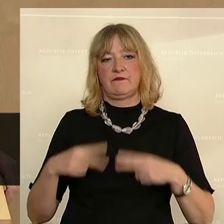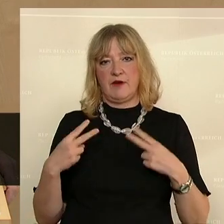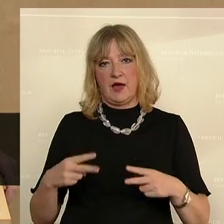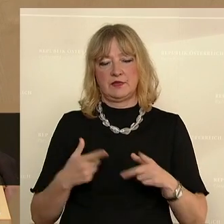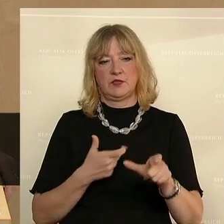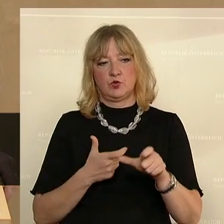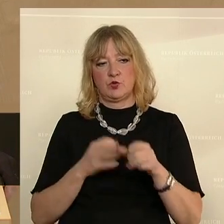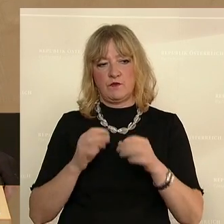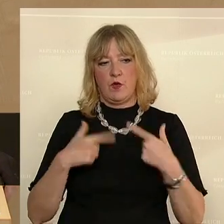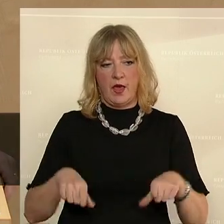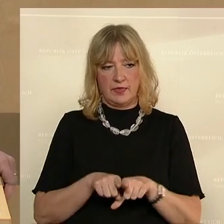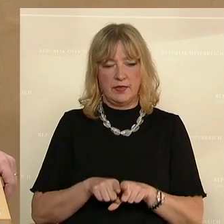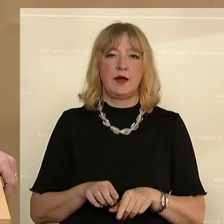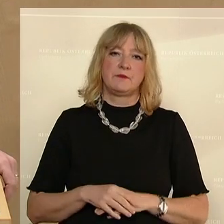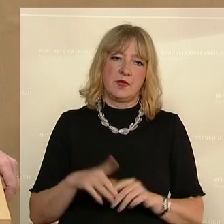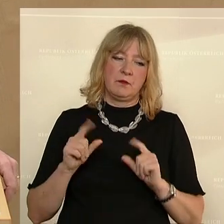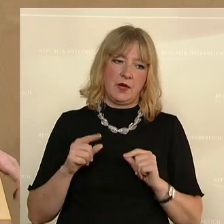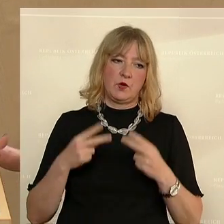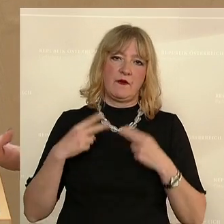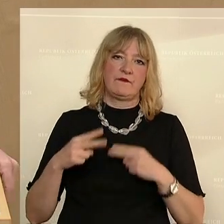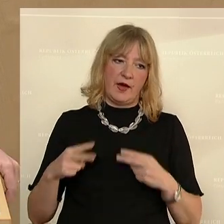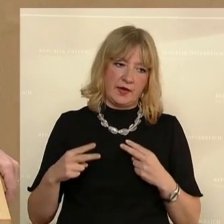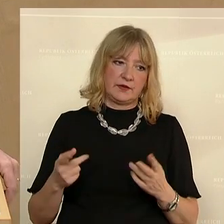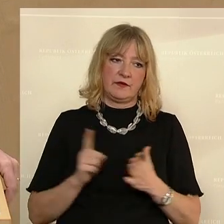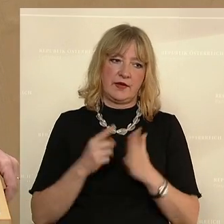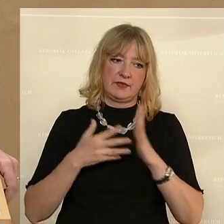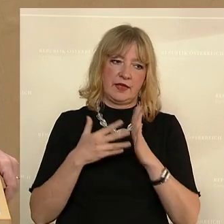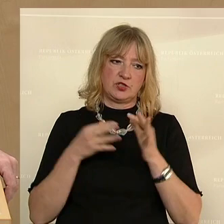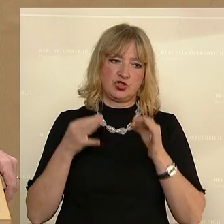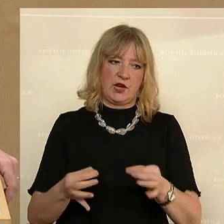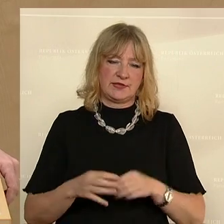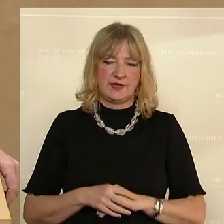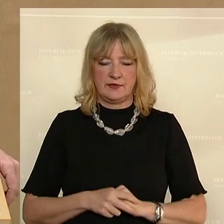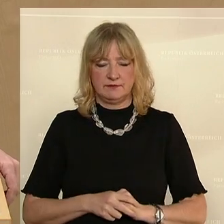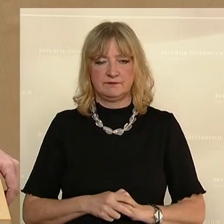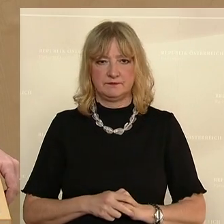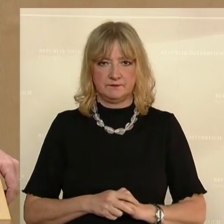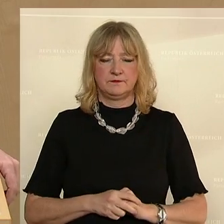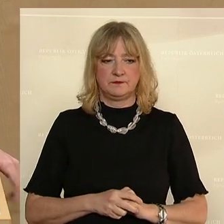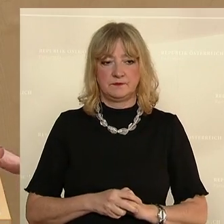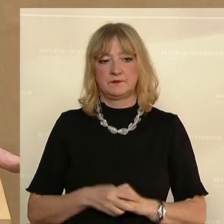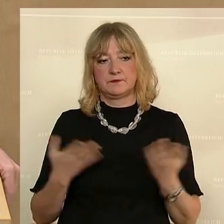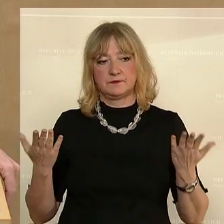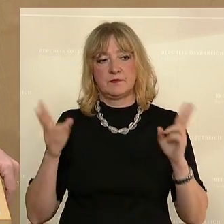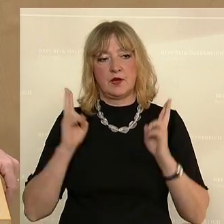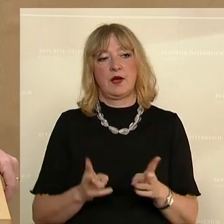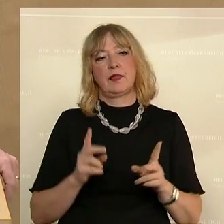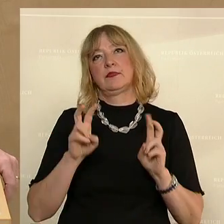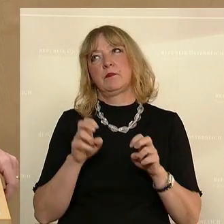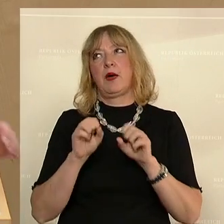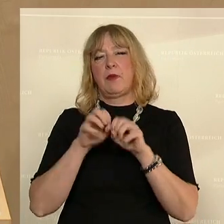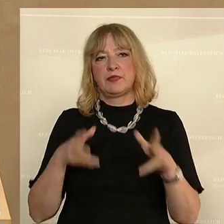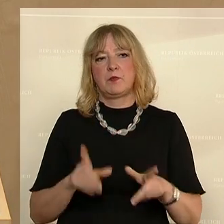Zuschüsse für die Länder und damit weiterhin beispielsweise Teststraßen. Jetzt kann man über die Pandemie und die